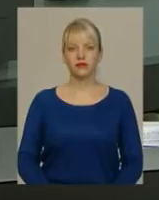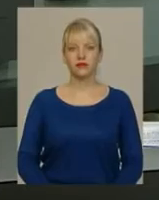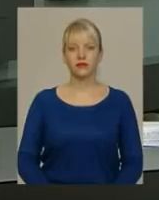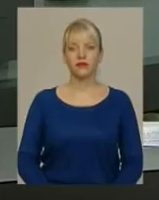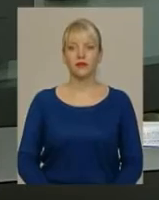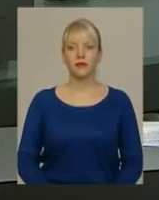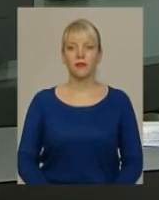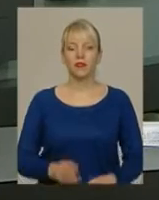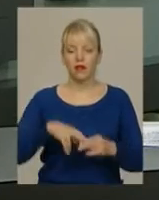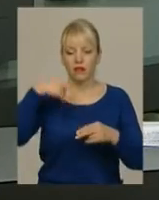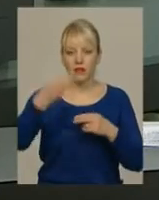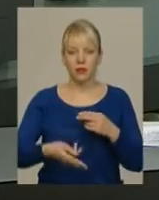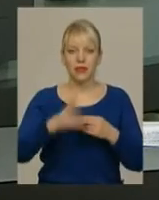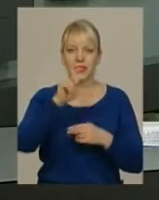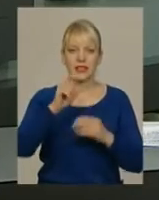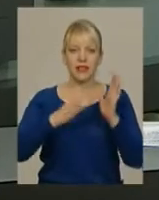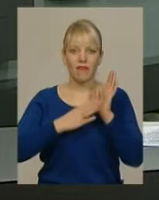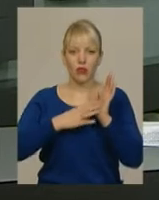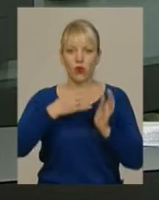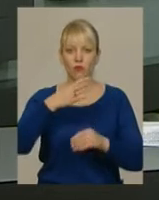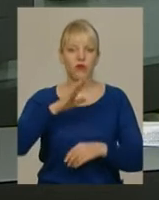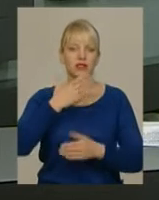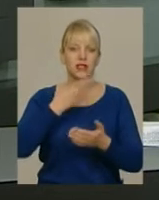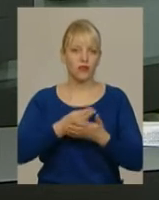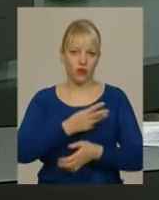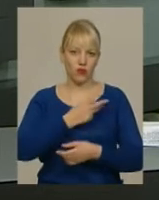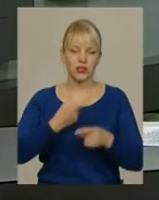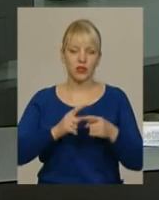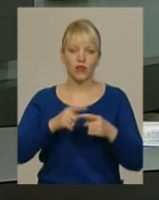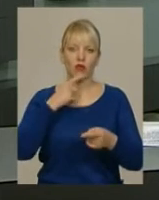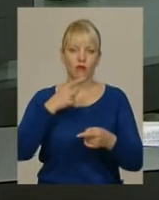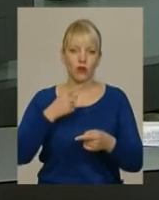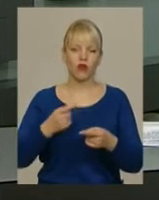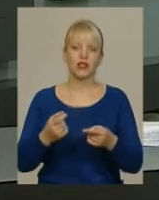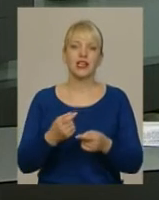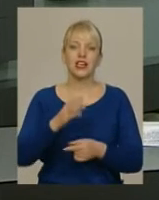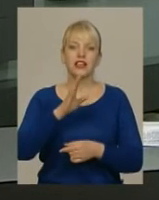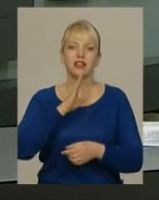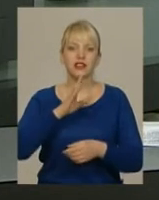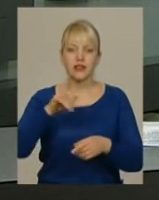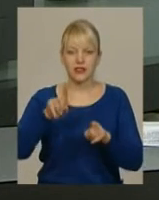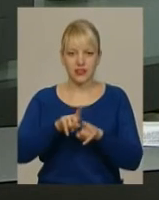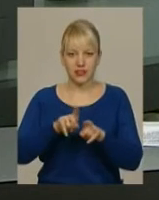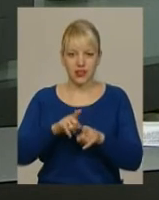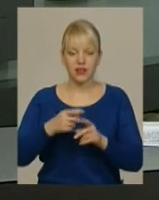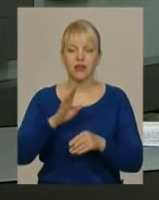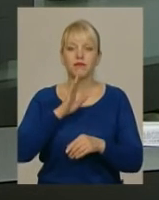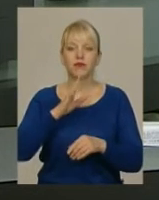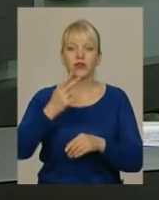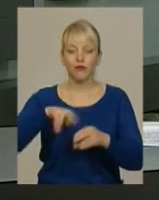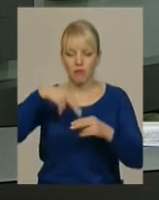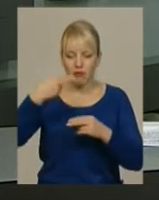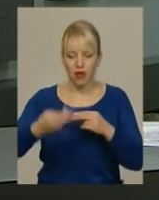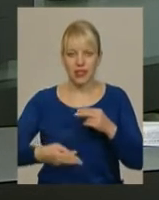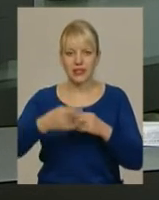Випала з 9-го поверху не з власної волі. Про це стверджує сестра дівчини, яка 19 грудня минулого року впала з балкону багатоповерхівки у